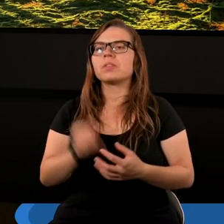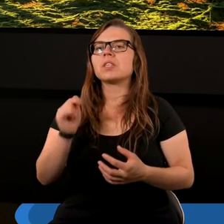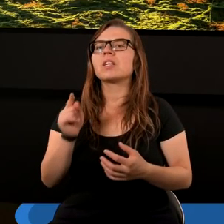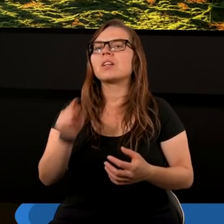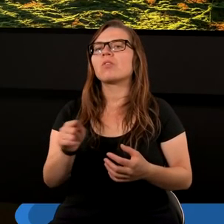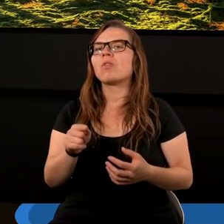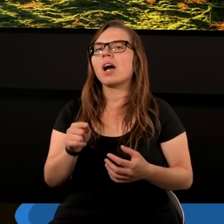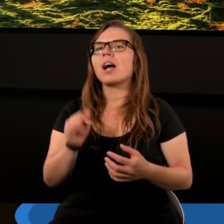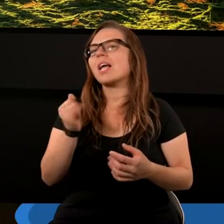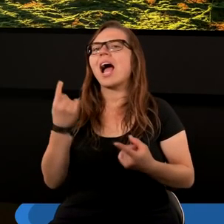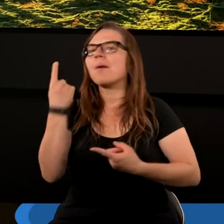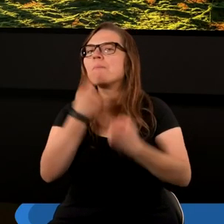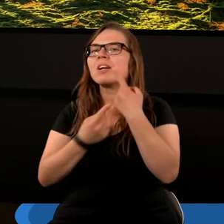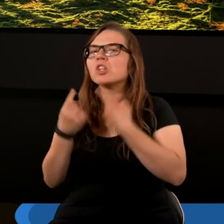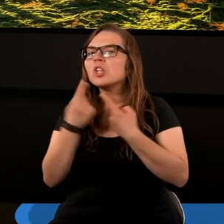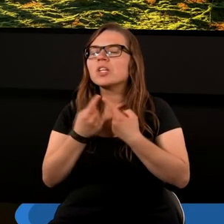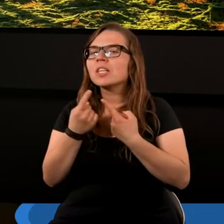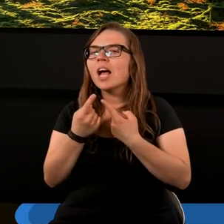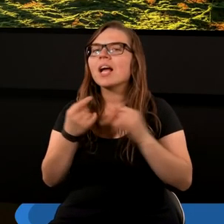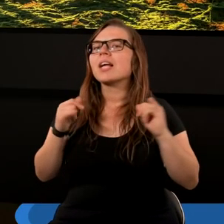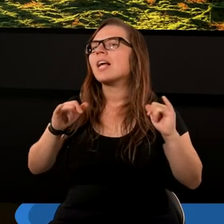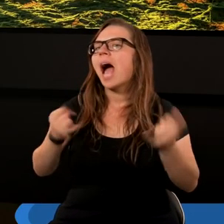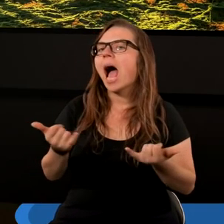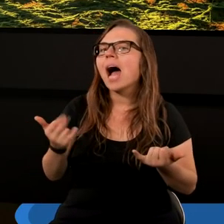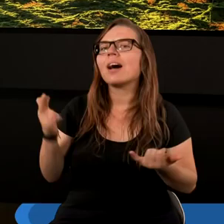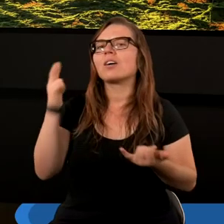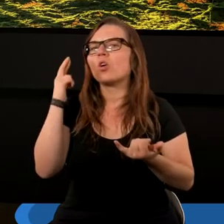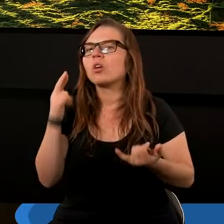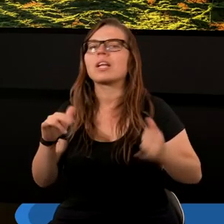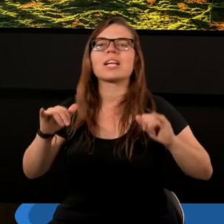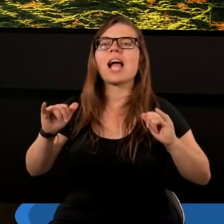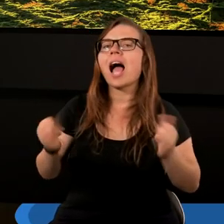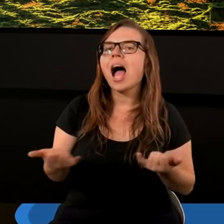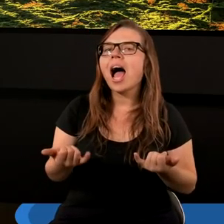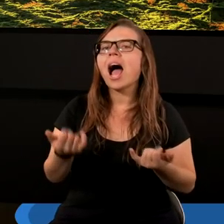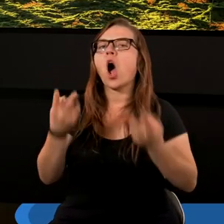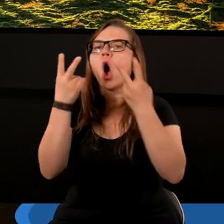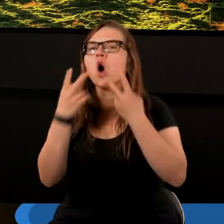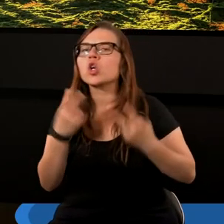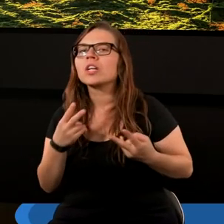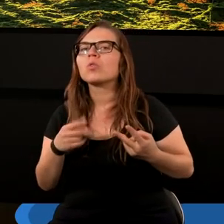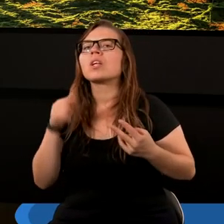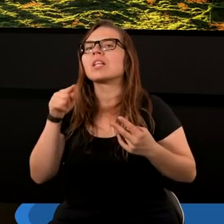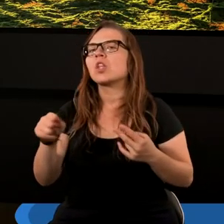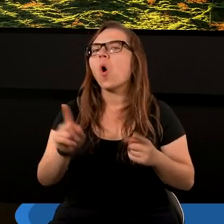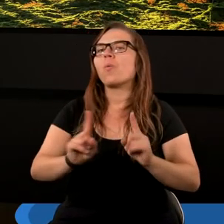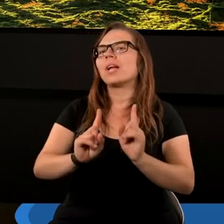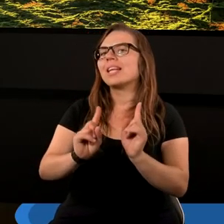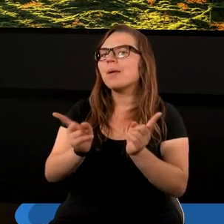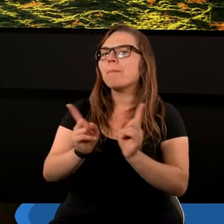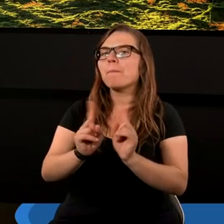Jak myślicie, jak rozumiemy, jak odczytujemy tą